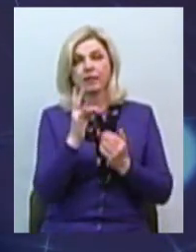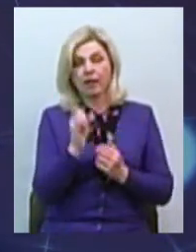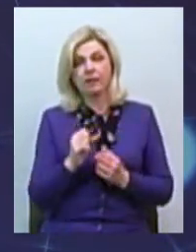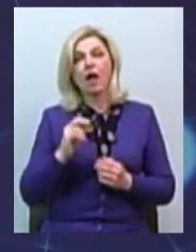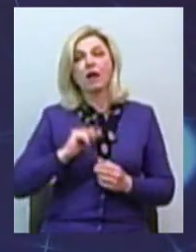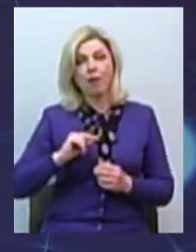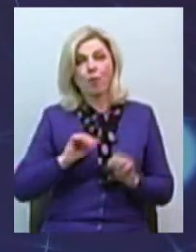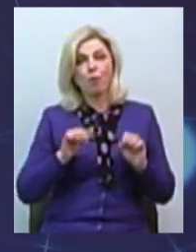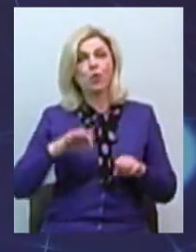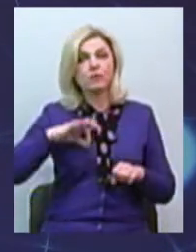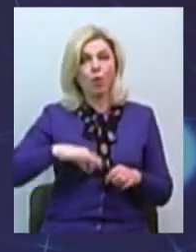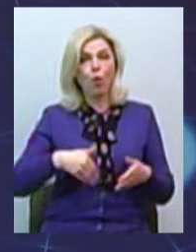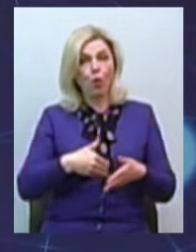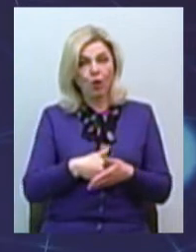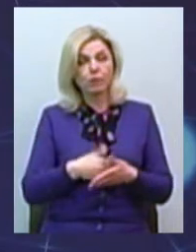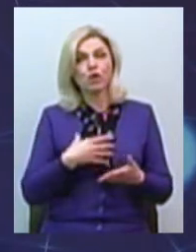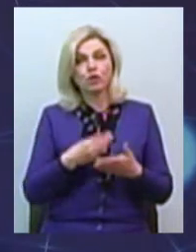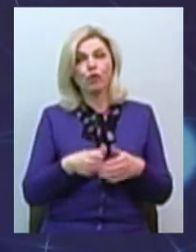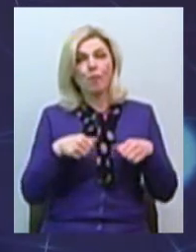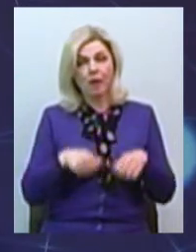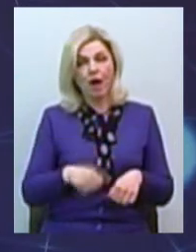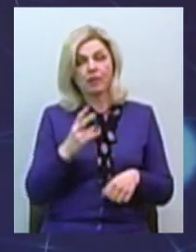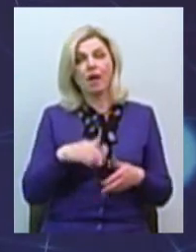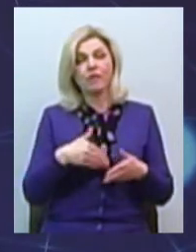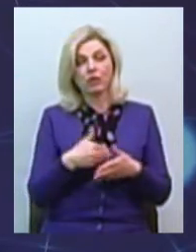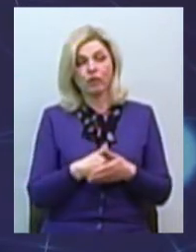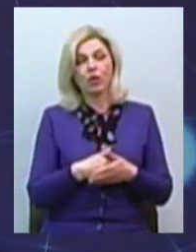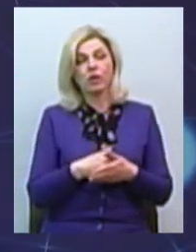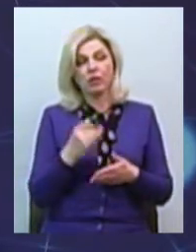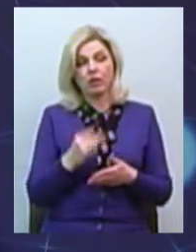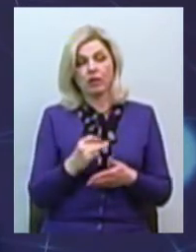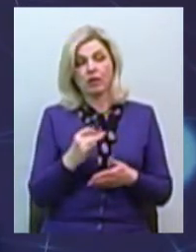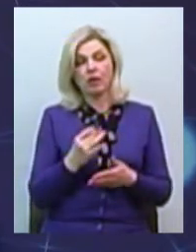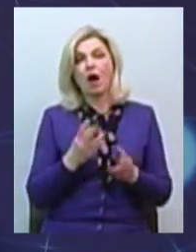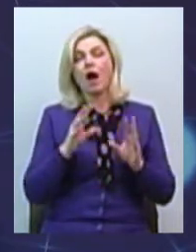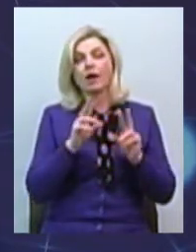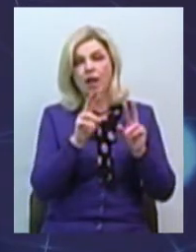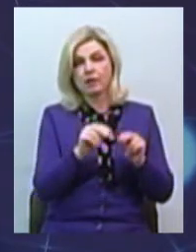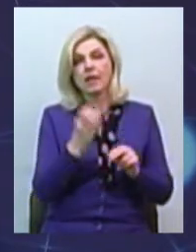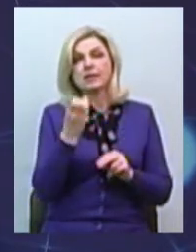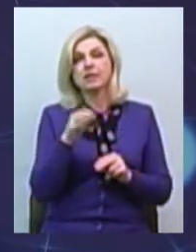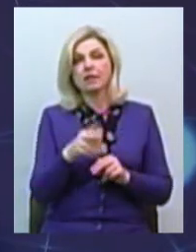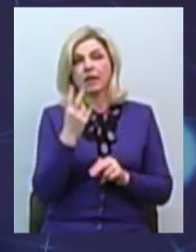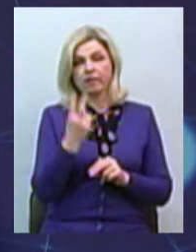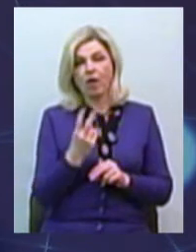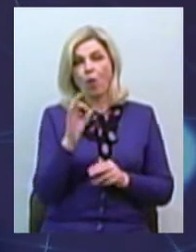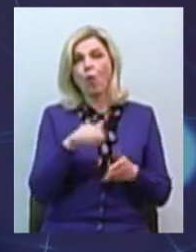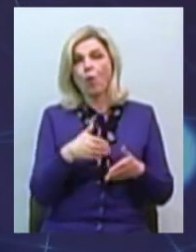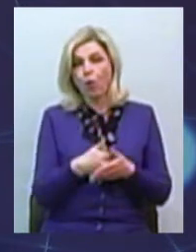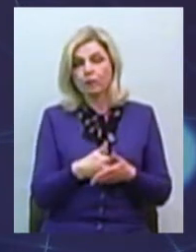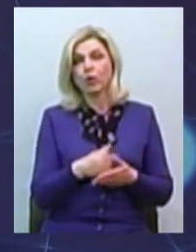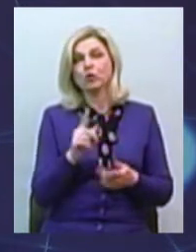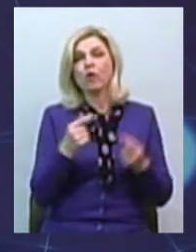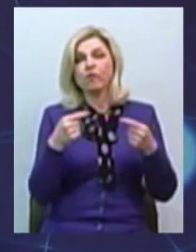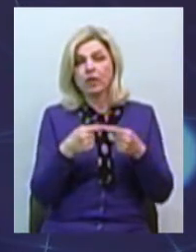скористатися відпусткою і своїм правом на відпустку, що гарантовувано статтєю 2 закону України про відпустки. Яким